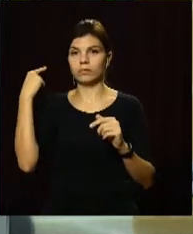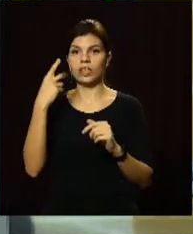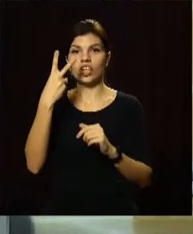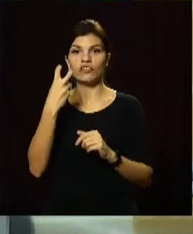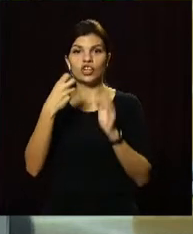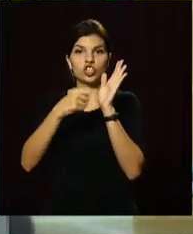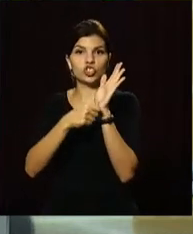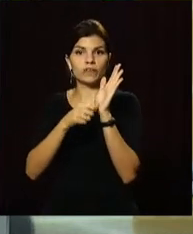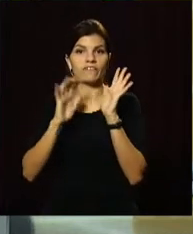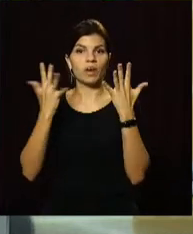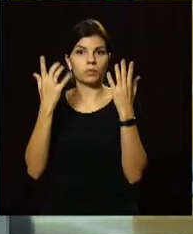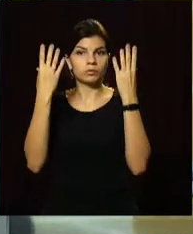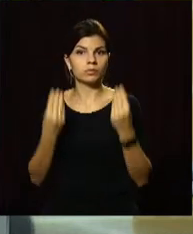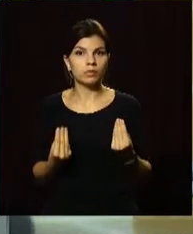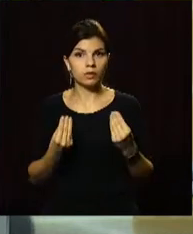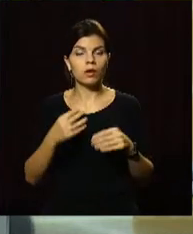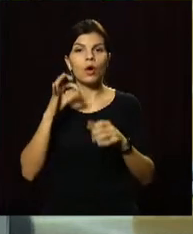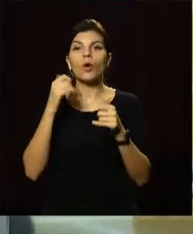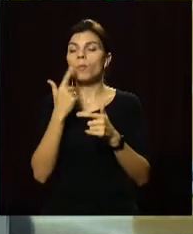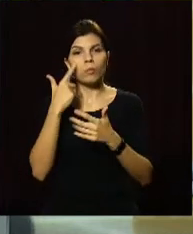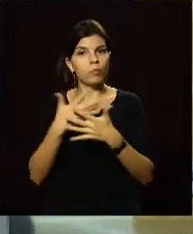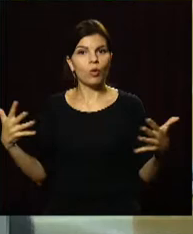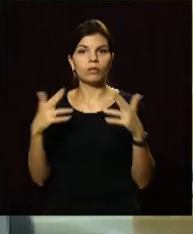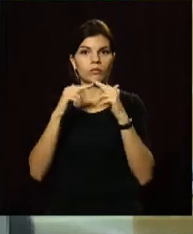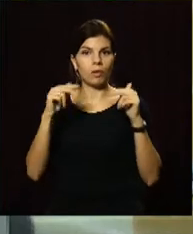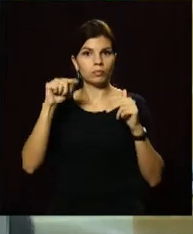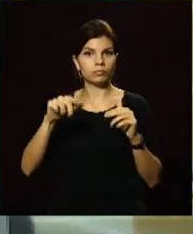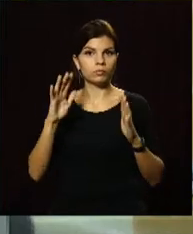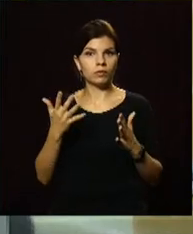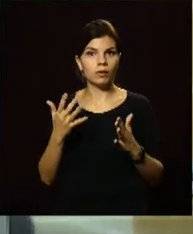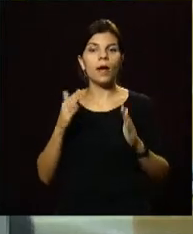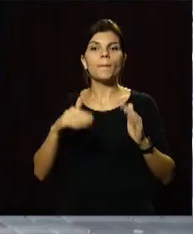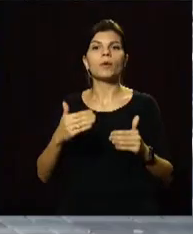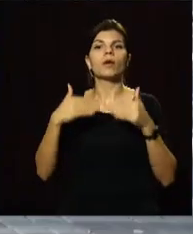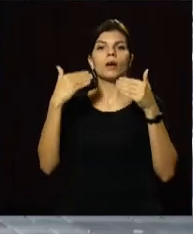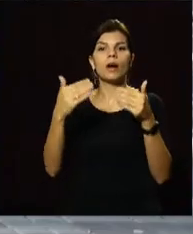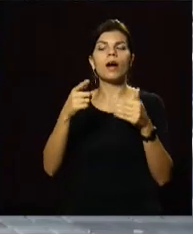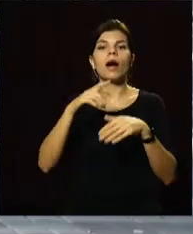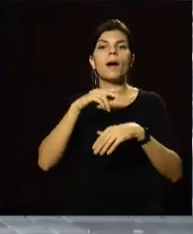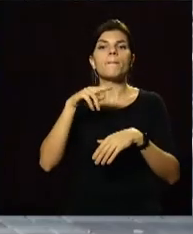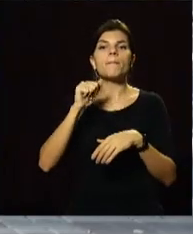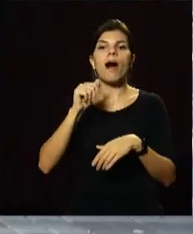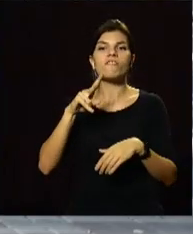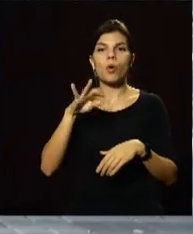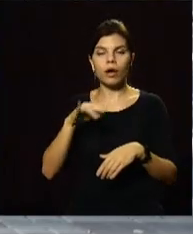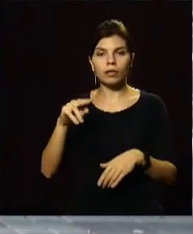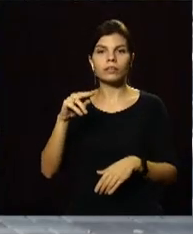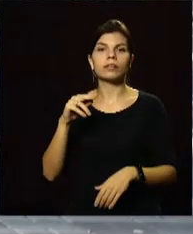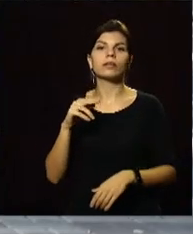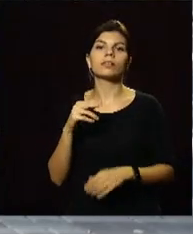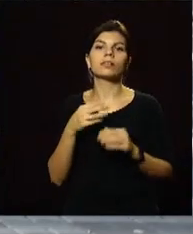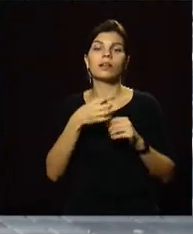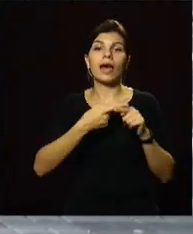206 випадків. Серед недужих – найбільше жителів Дніпра. Потім у антирейтингу – Павлоград, Кам'янське та Кривий Ріг. За цими